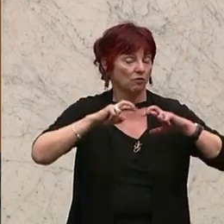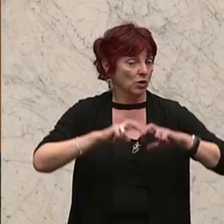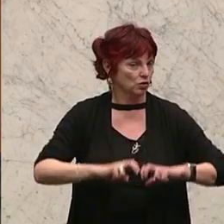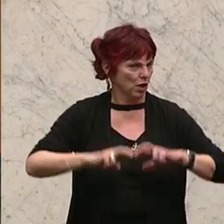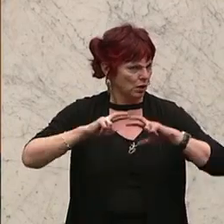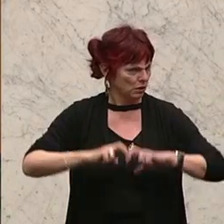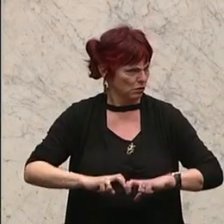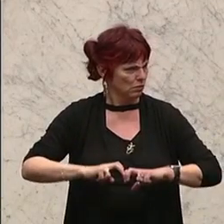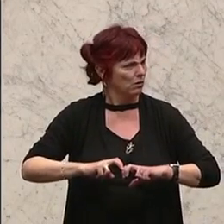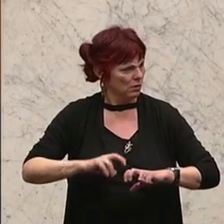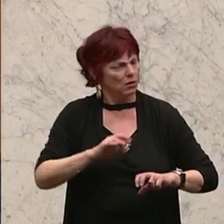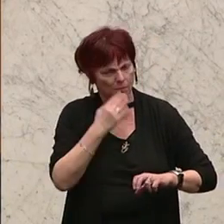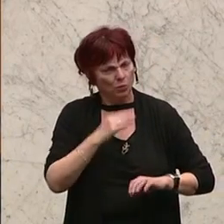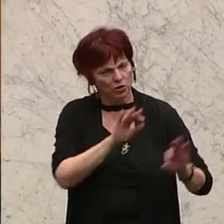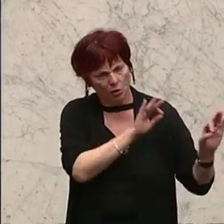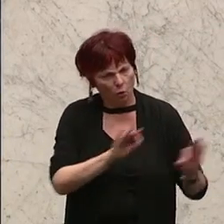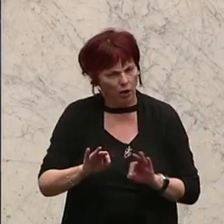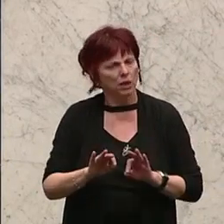weil wir das sehr ordentlich und strikt auch so handeln.